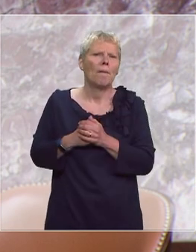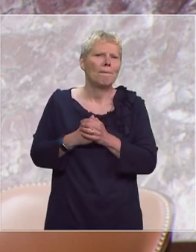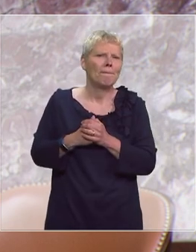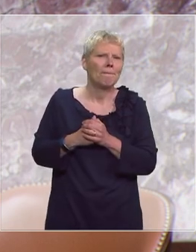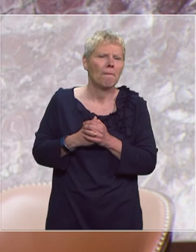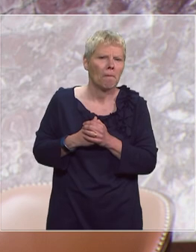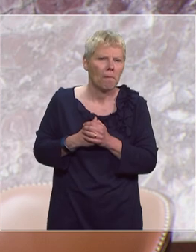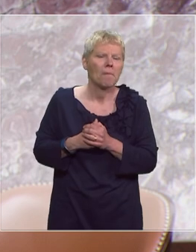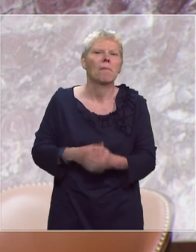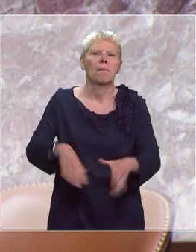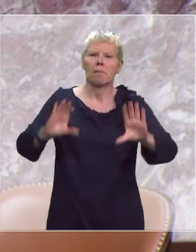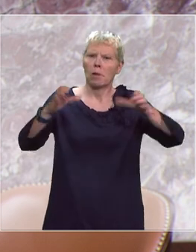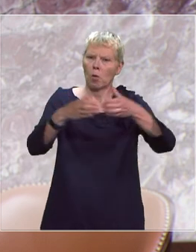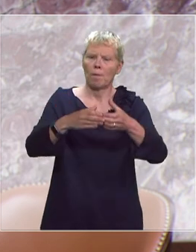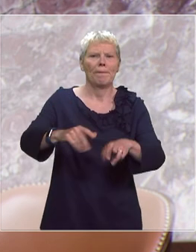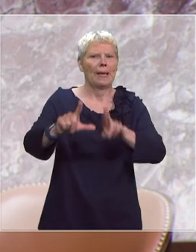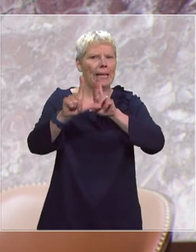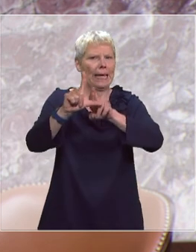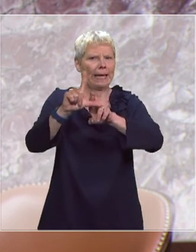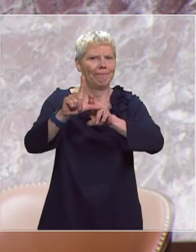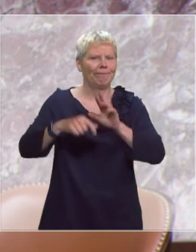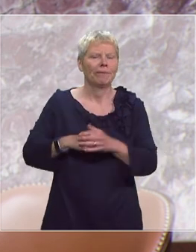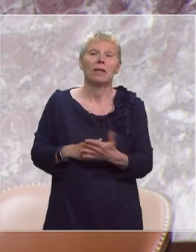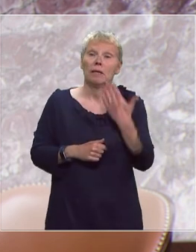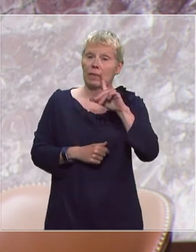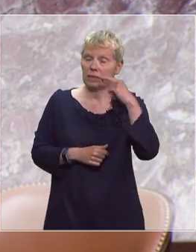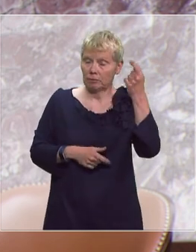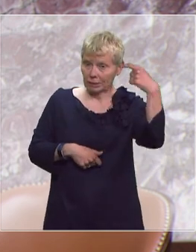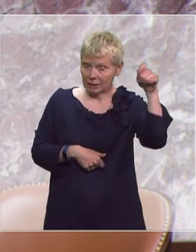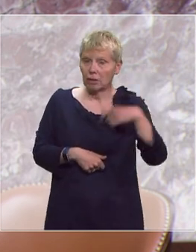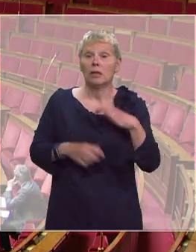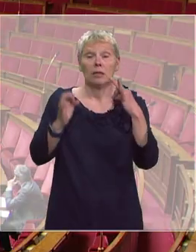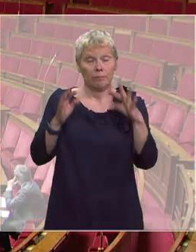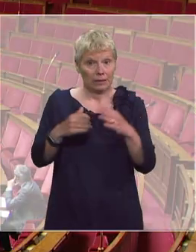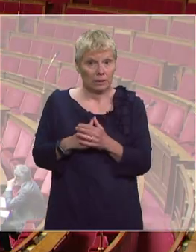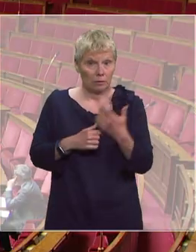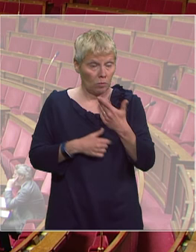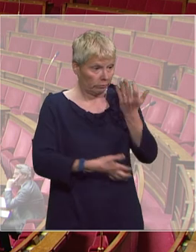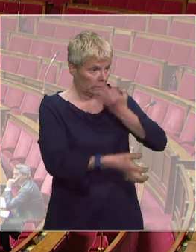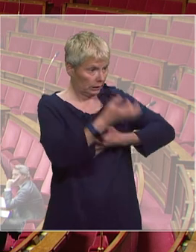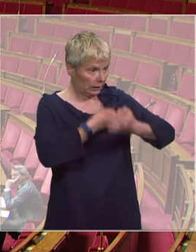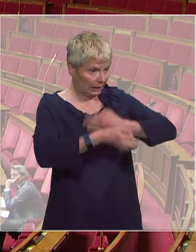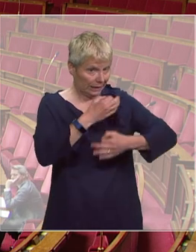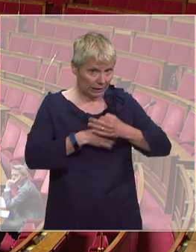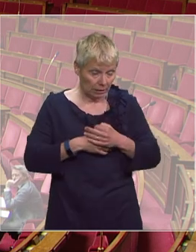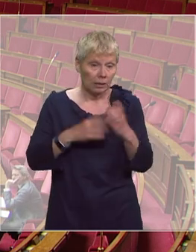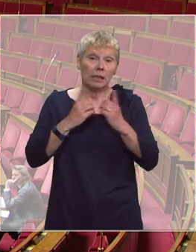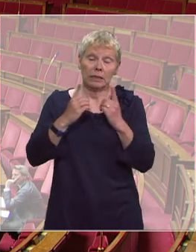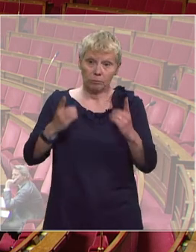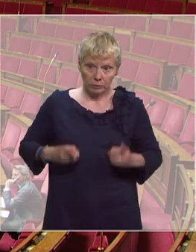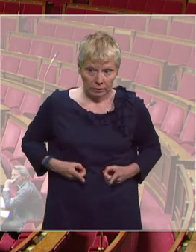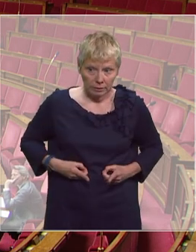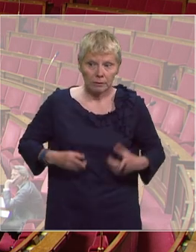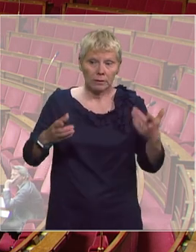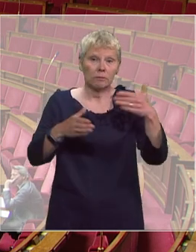Antoine du groupe Les Républicains vous avez la parole merci monsieur le président je suis effectivement le porte-voix d'Emmanuel Antoine député de la Drôme